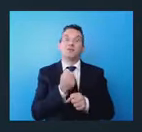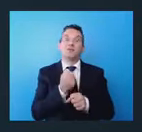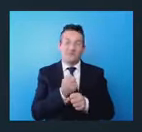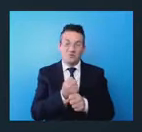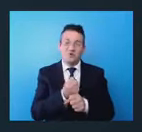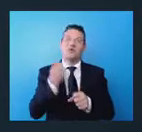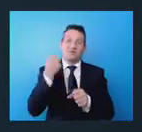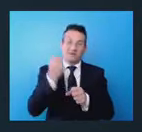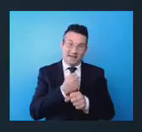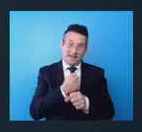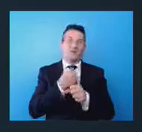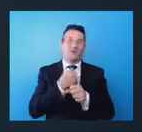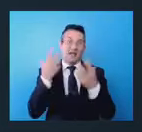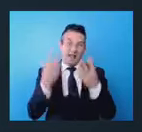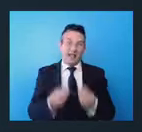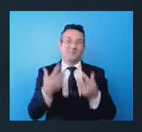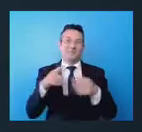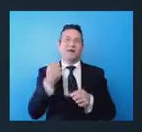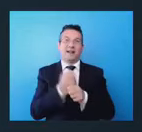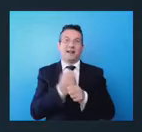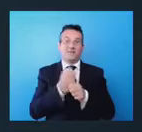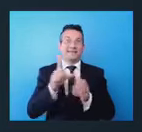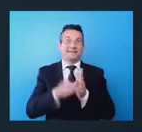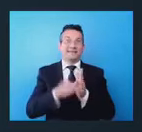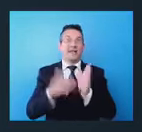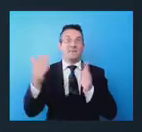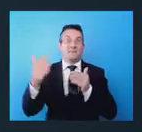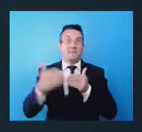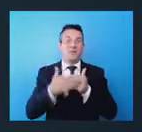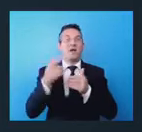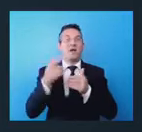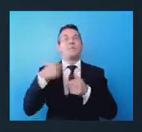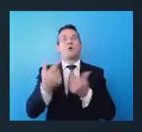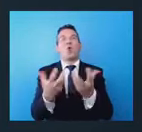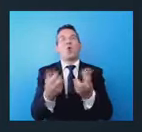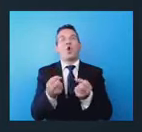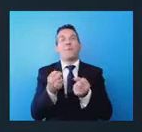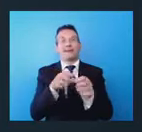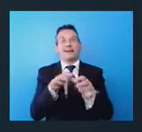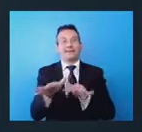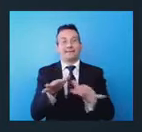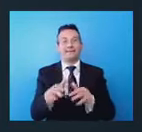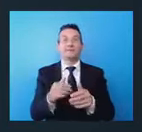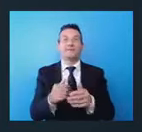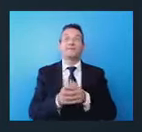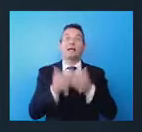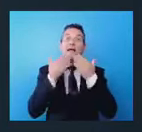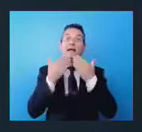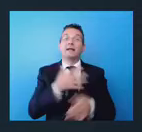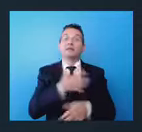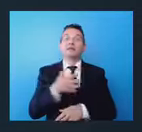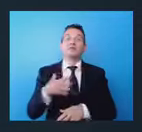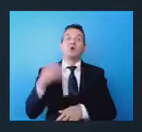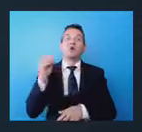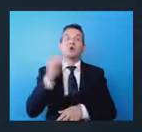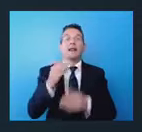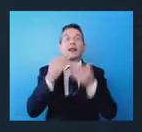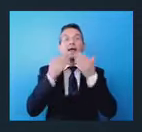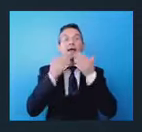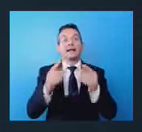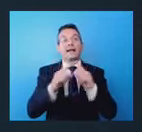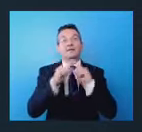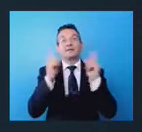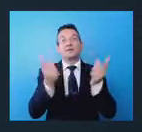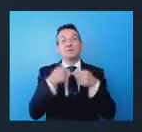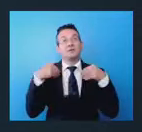concludere questo lavoro in tempi brevi e poi passare alla fase operativa. Grazie, grazie Assessore Ornelli, grazie a tutti per la partecipazione, vi